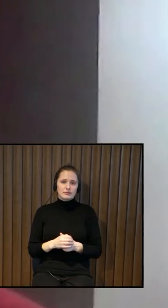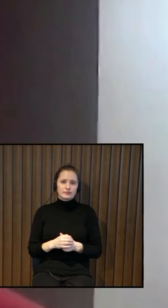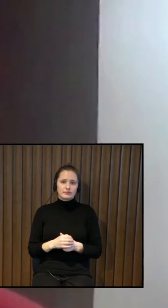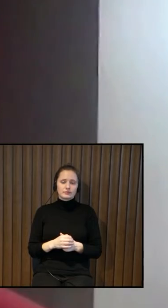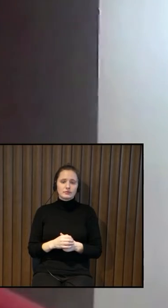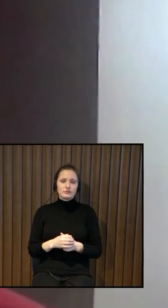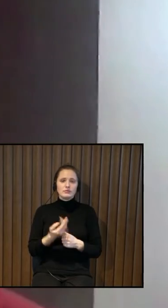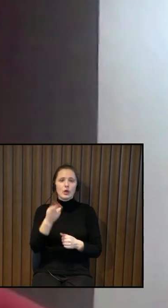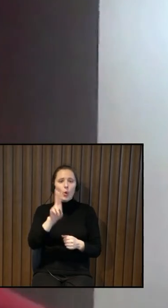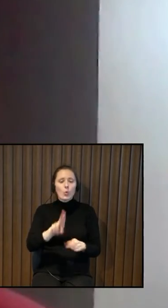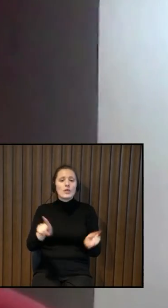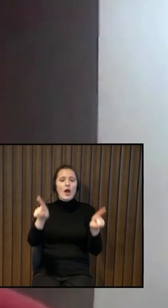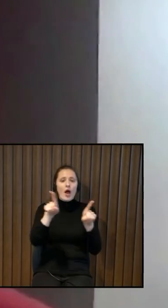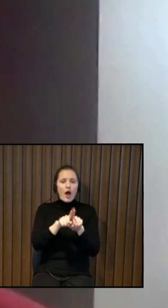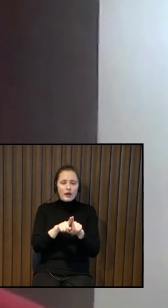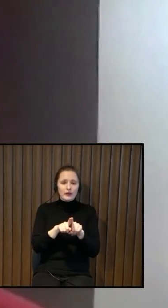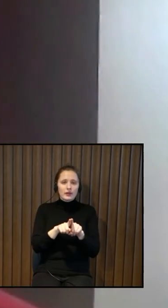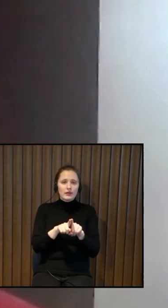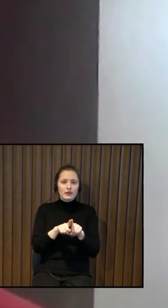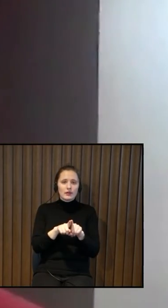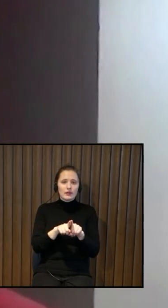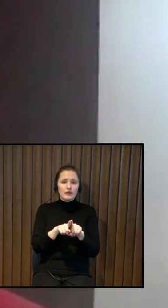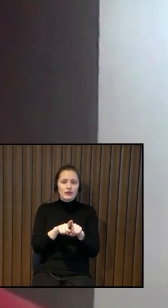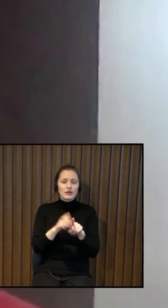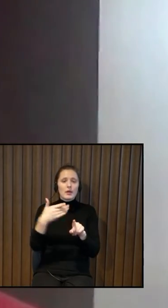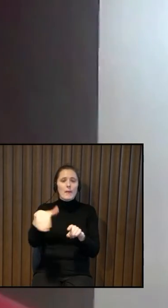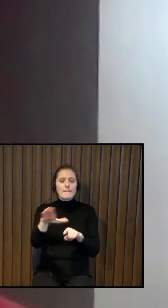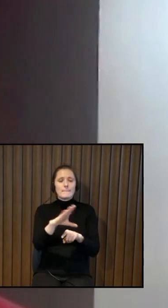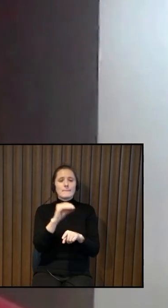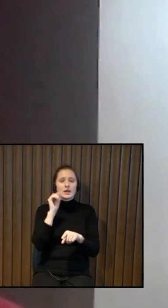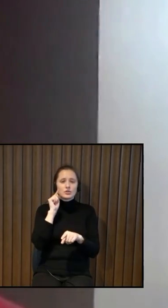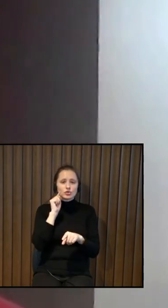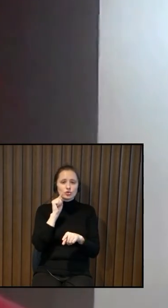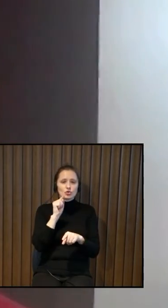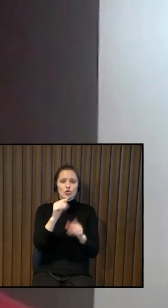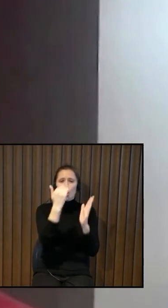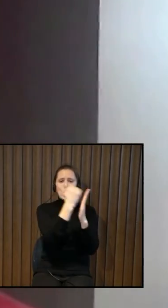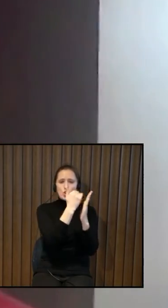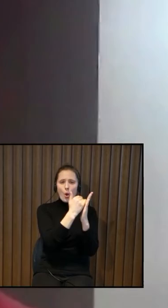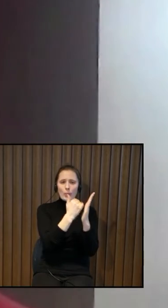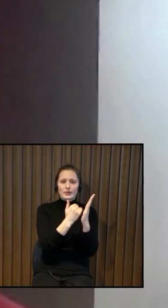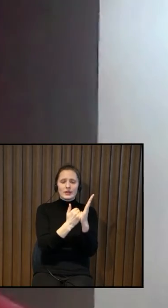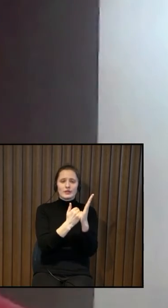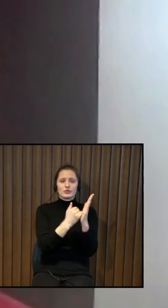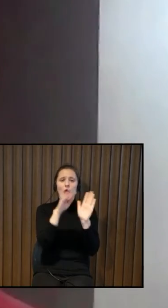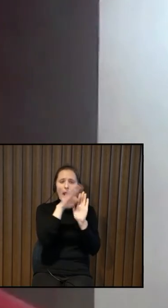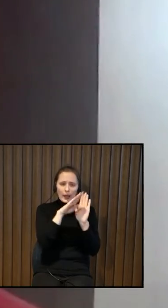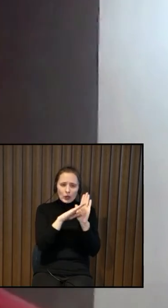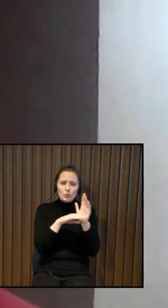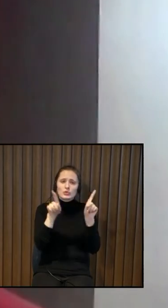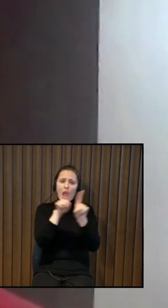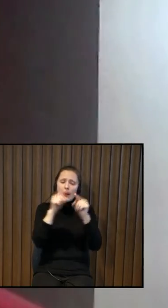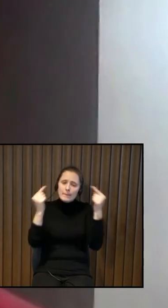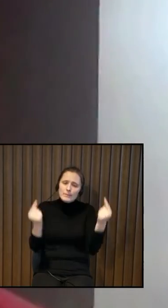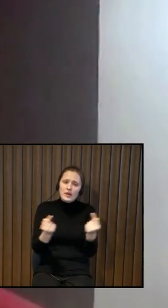Un arī par to, ka mēs šos normatīvus un likumus pielāgojam,